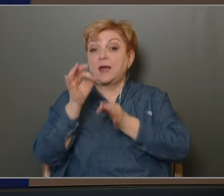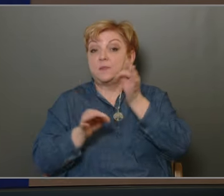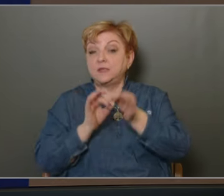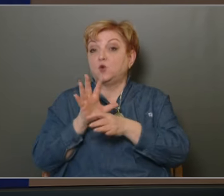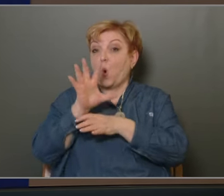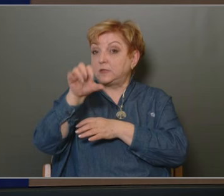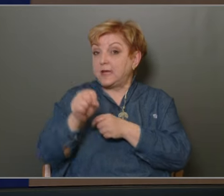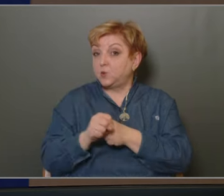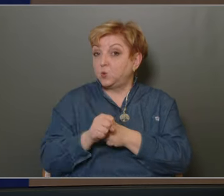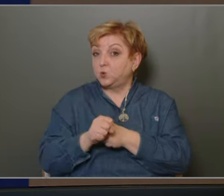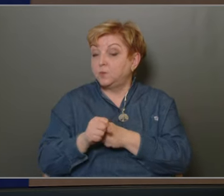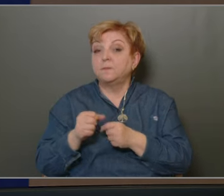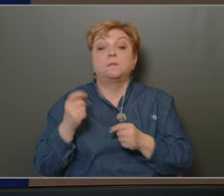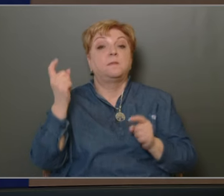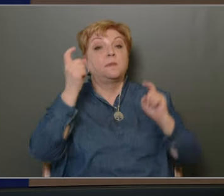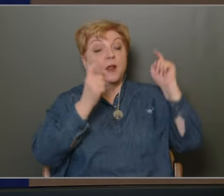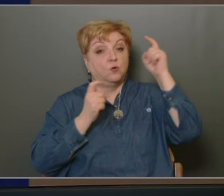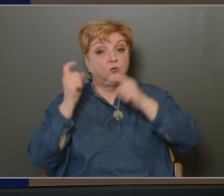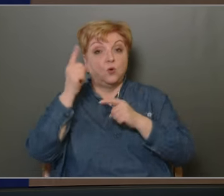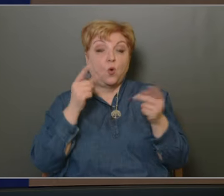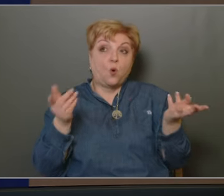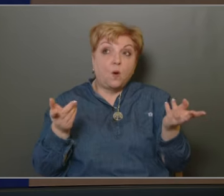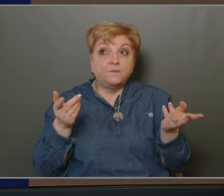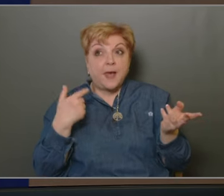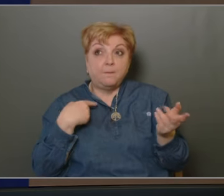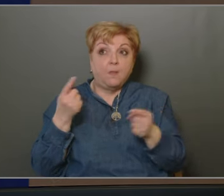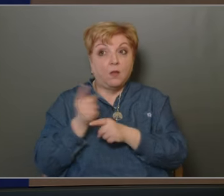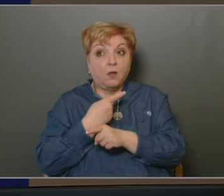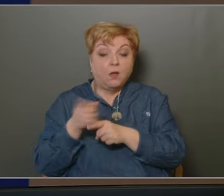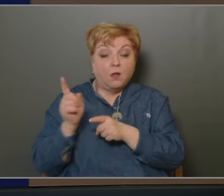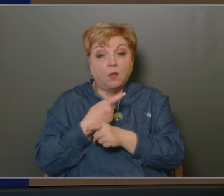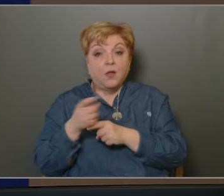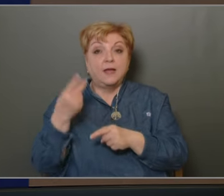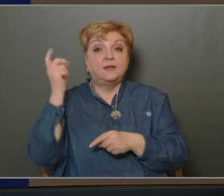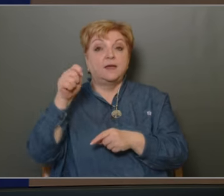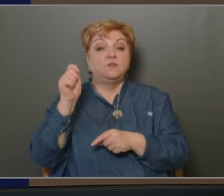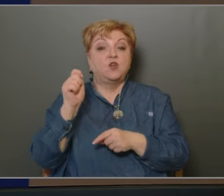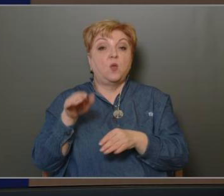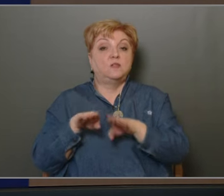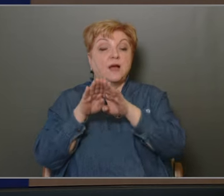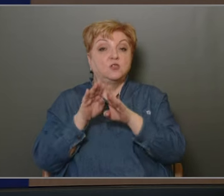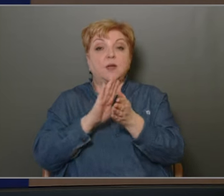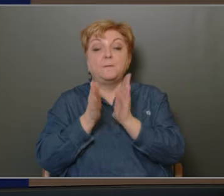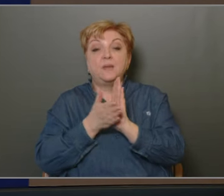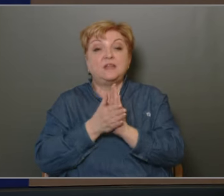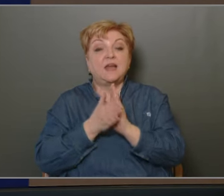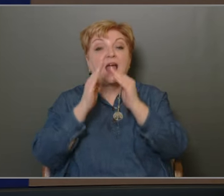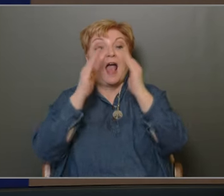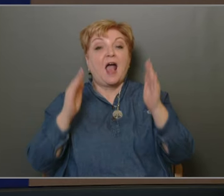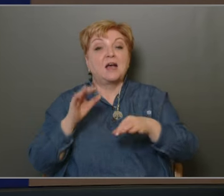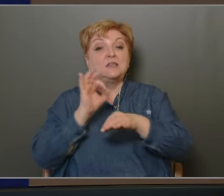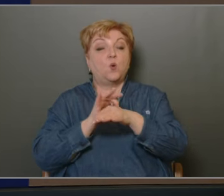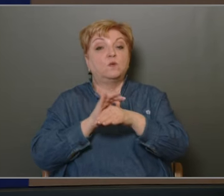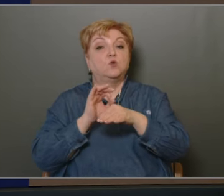hozzányúltunk. Gondolom, hogy nem neheztelnek azért képviselőtársaim, hogy ma már minden egyes házi orvosi